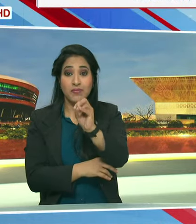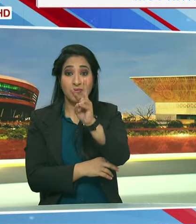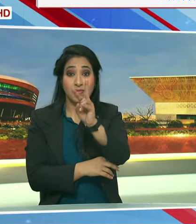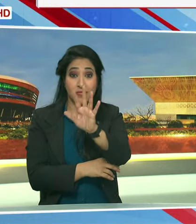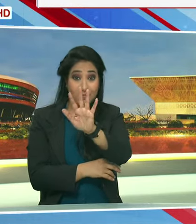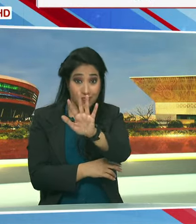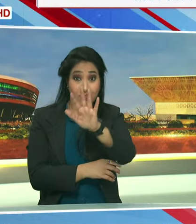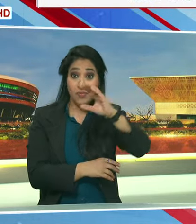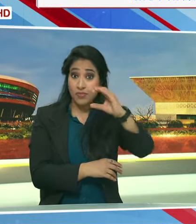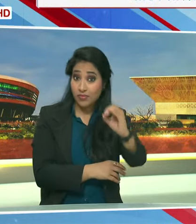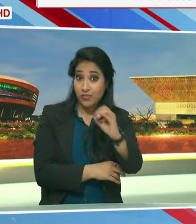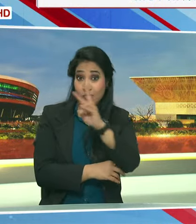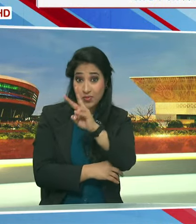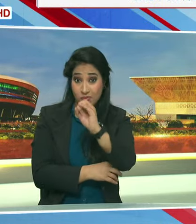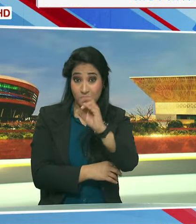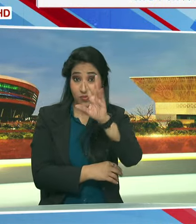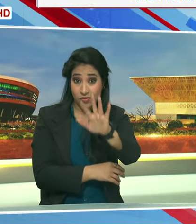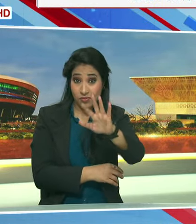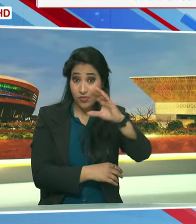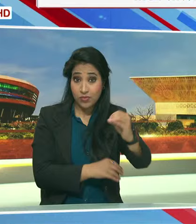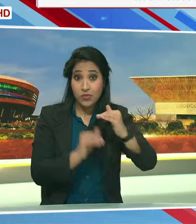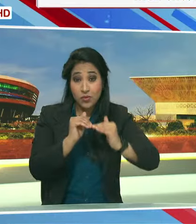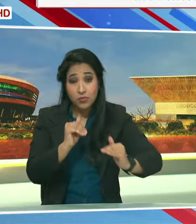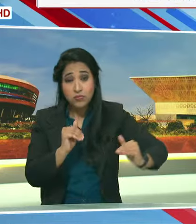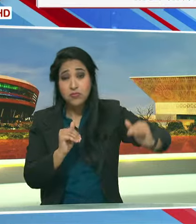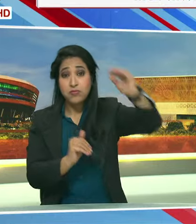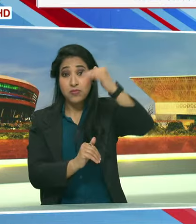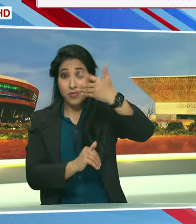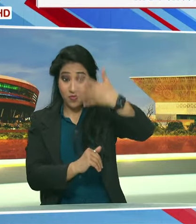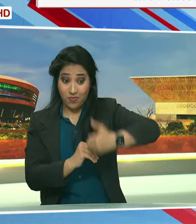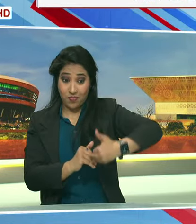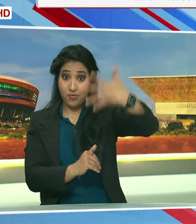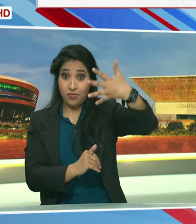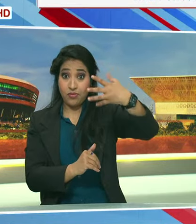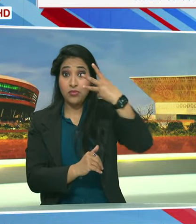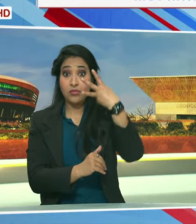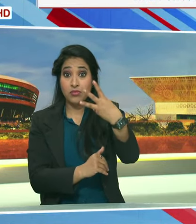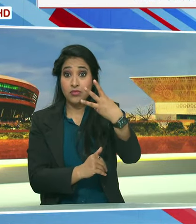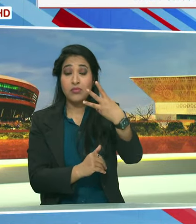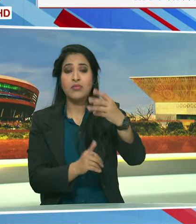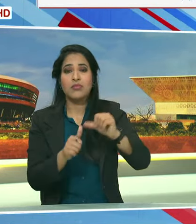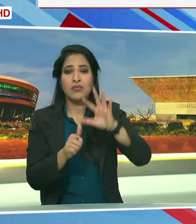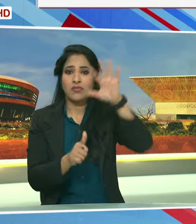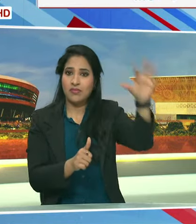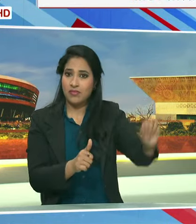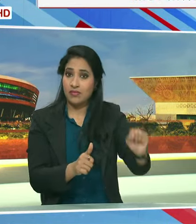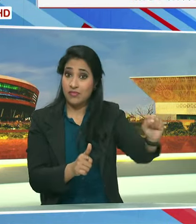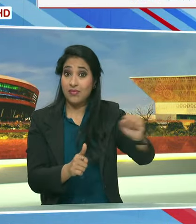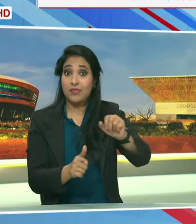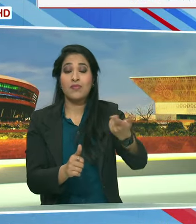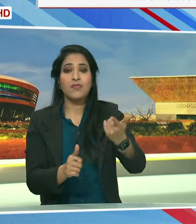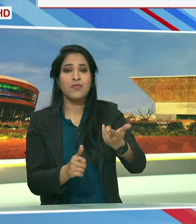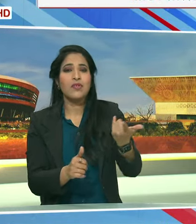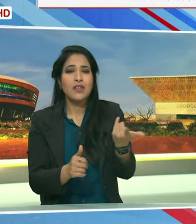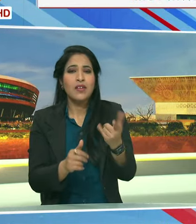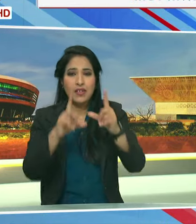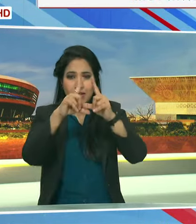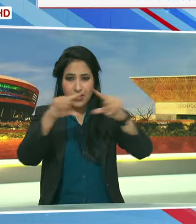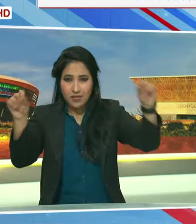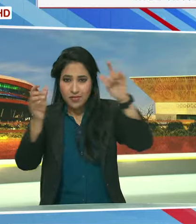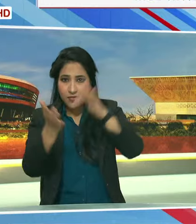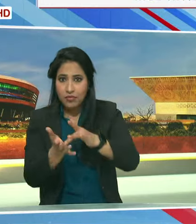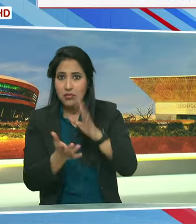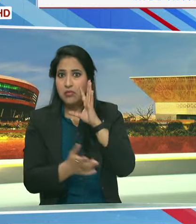2050 तक शीर्ष पाँच देशों में से तीन एशिया के होंगे वहीं जापैन जैसे देश